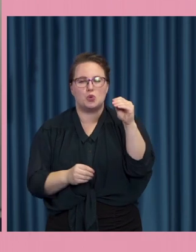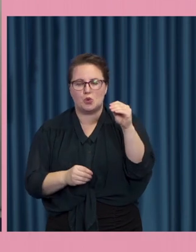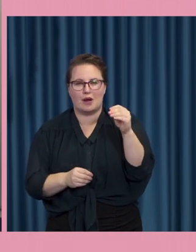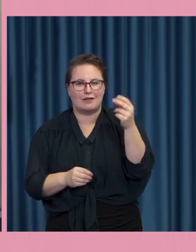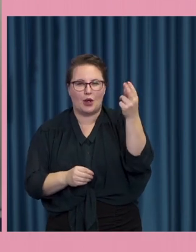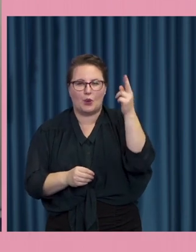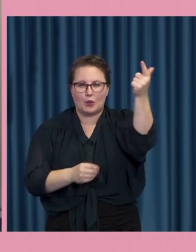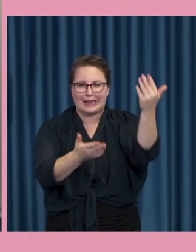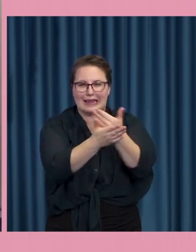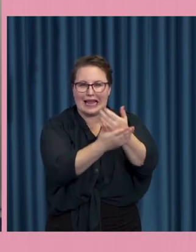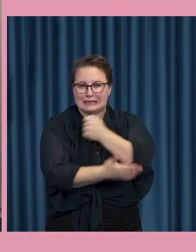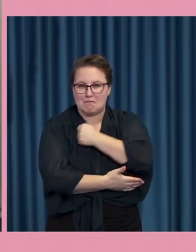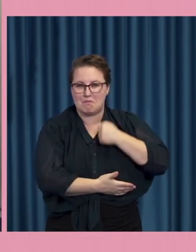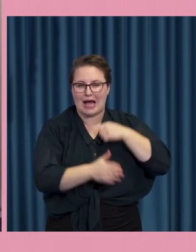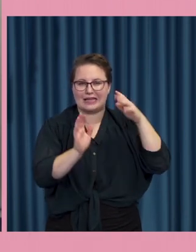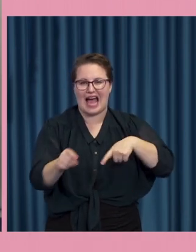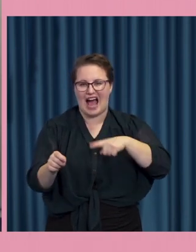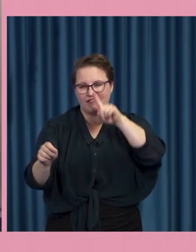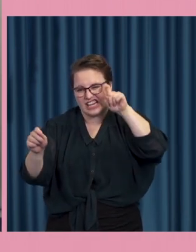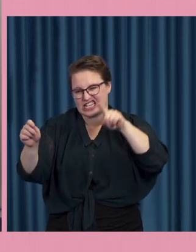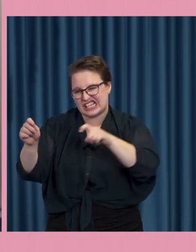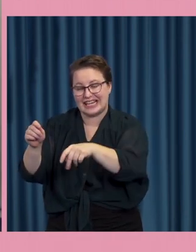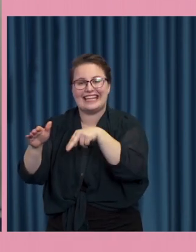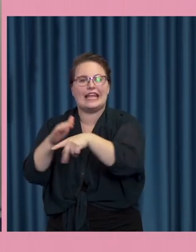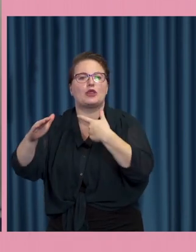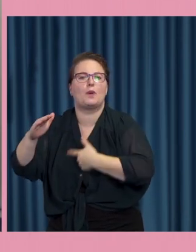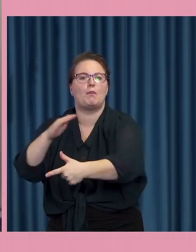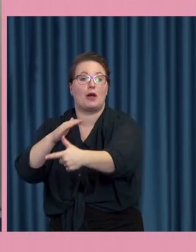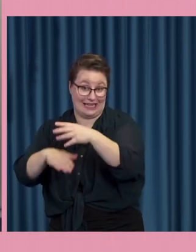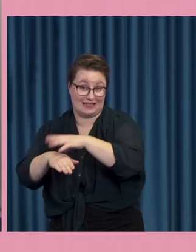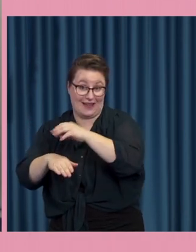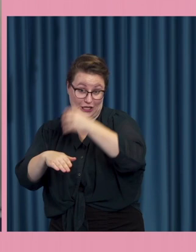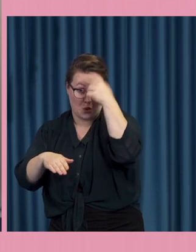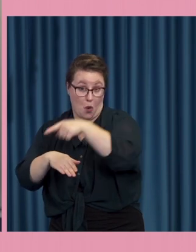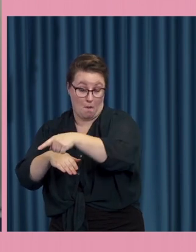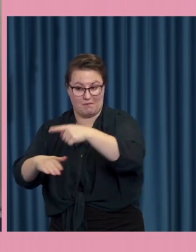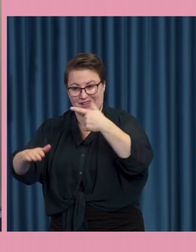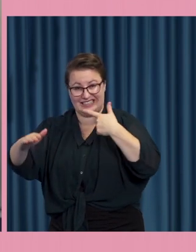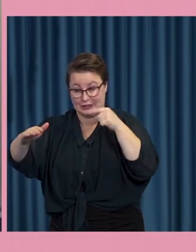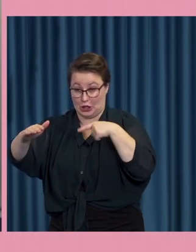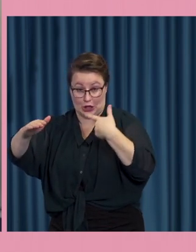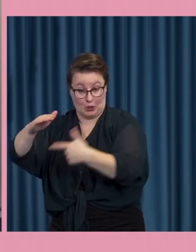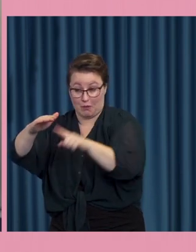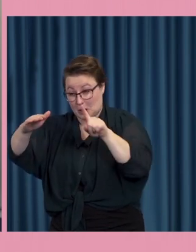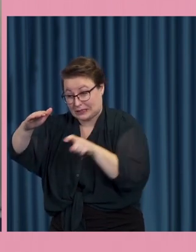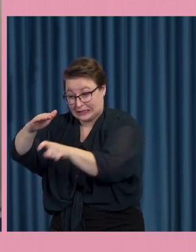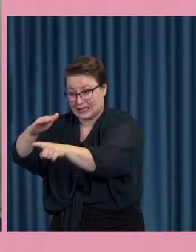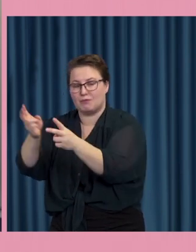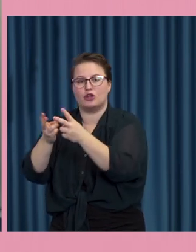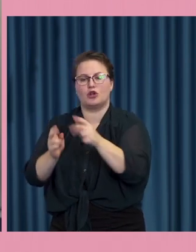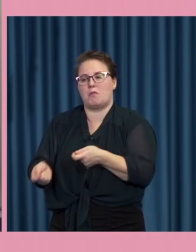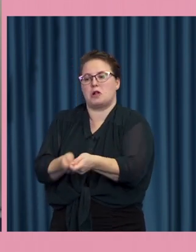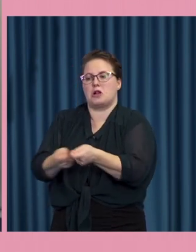hackat in sig på Stockholms tunnelbana och se till att en rad vagnar kolliderade på